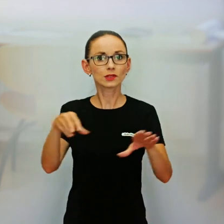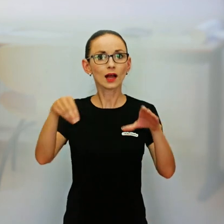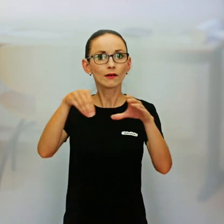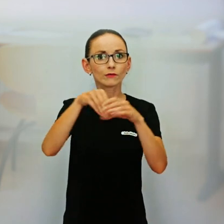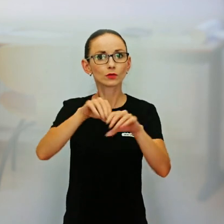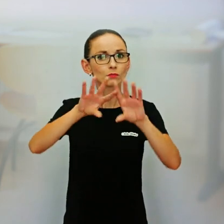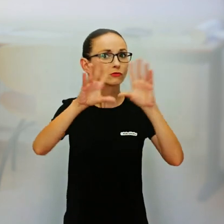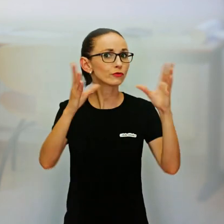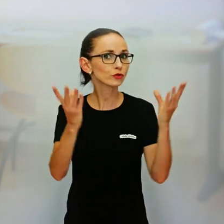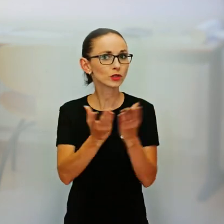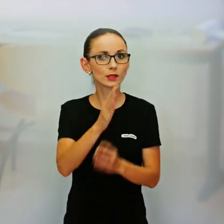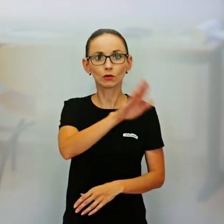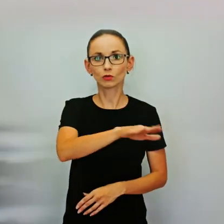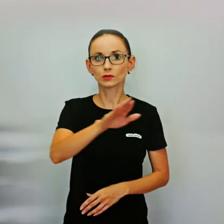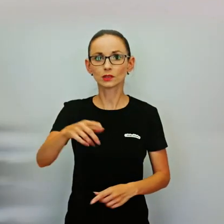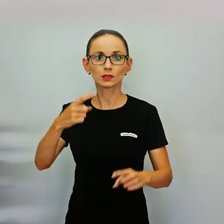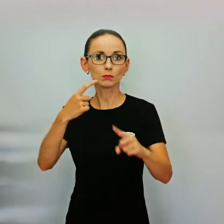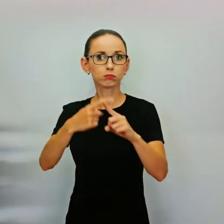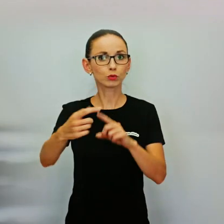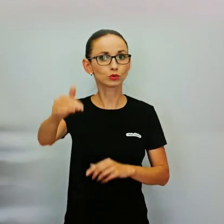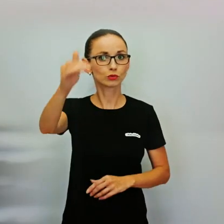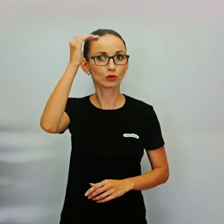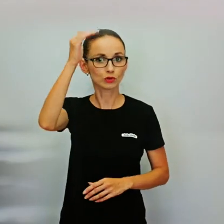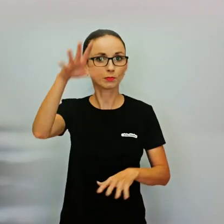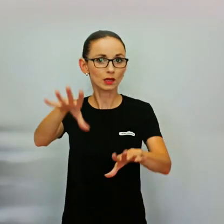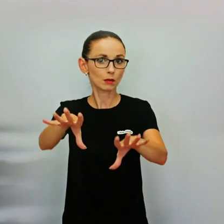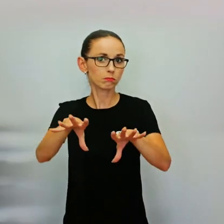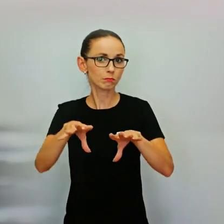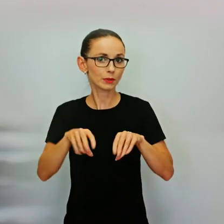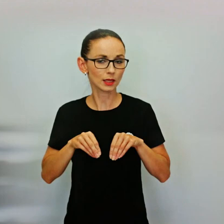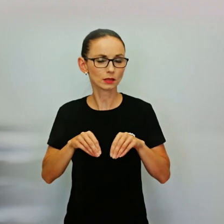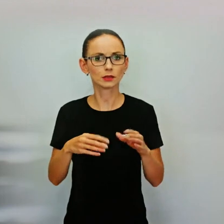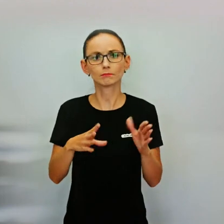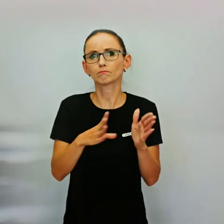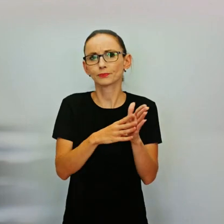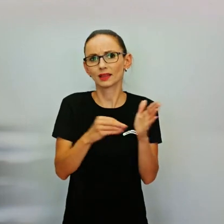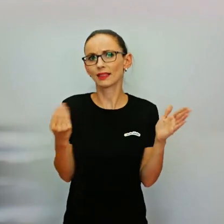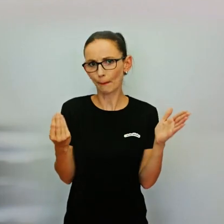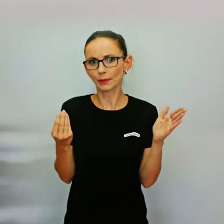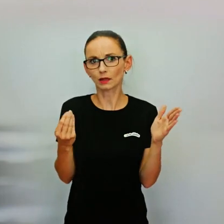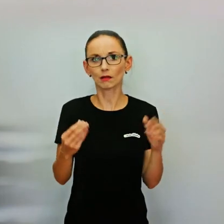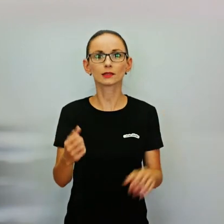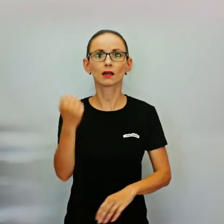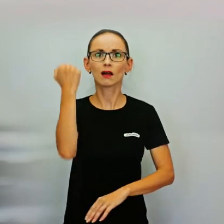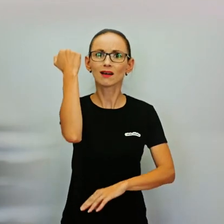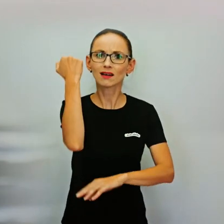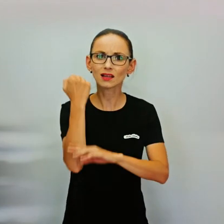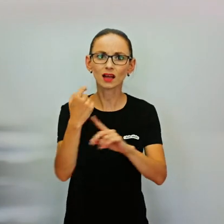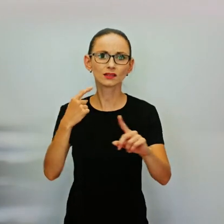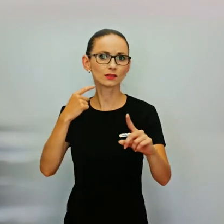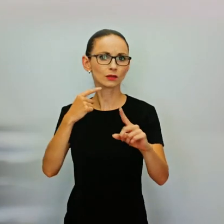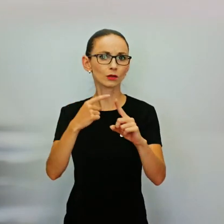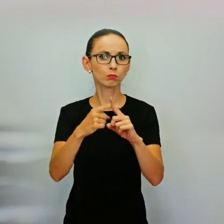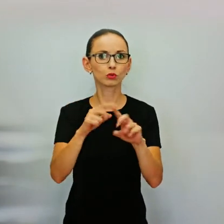to dieťa alebo ten problém, že vie, že v tom nie je sám. Čiže cíti sa aj on tam, že je dobre.